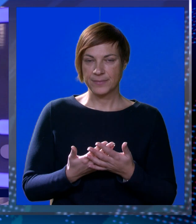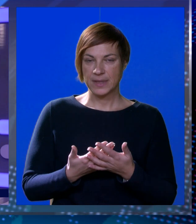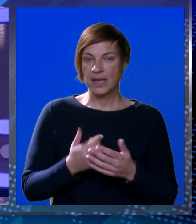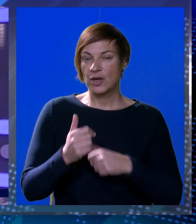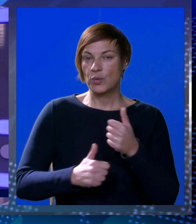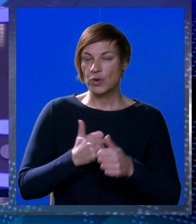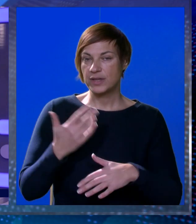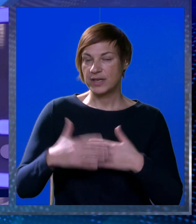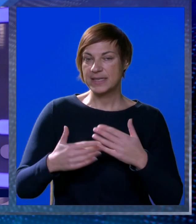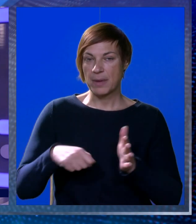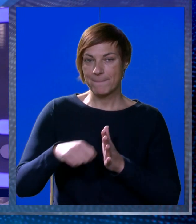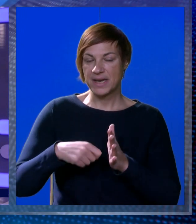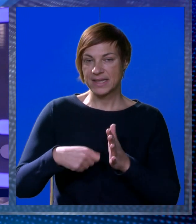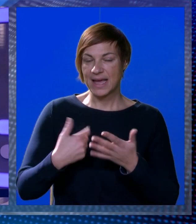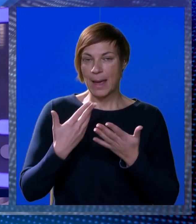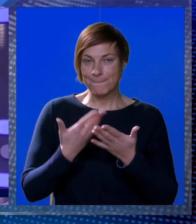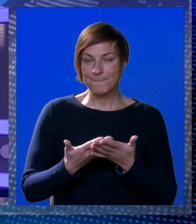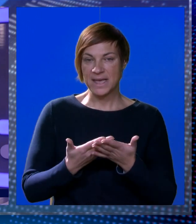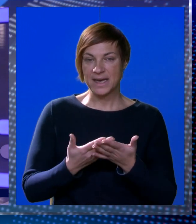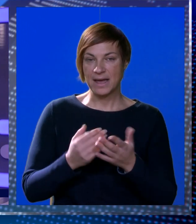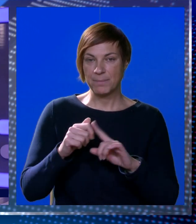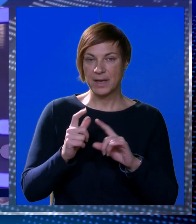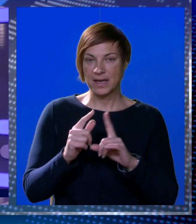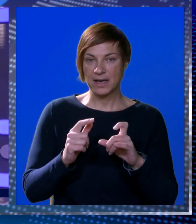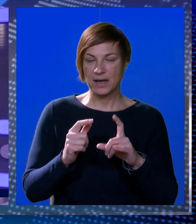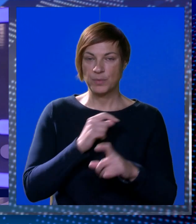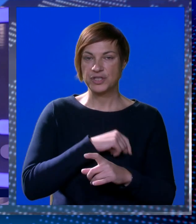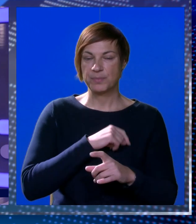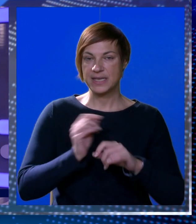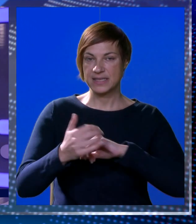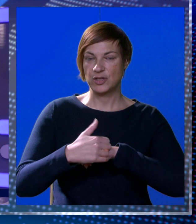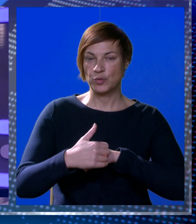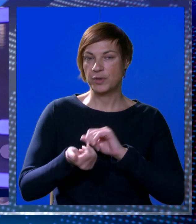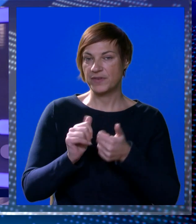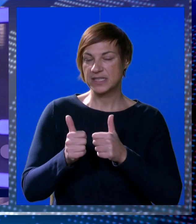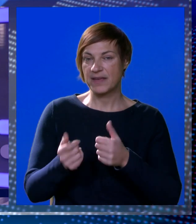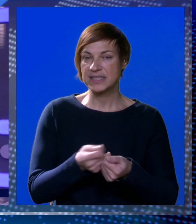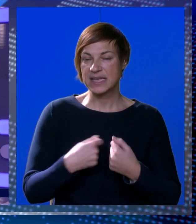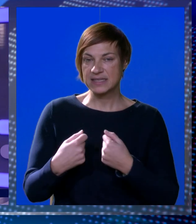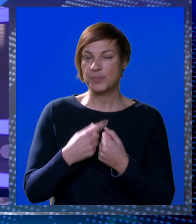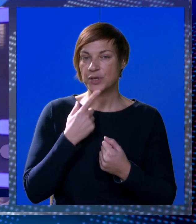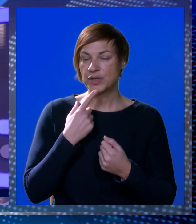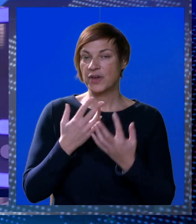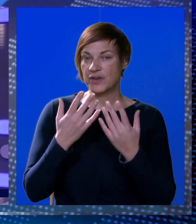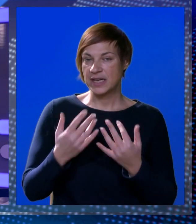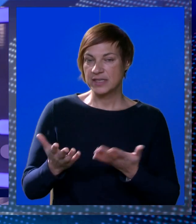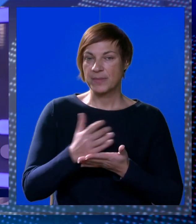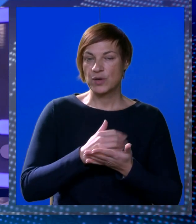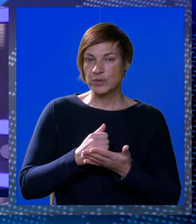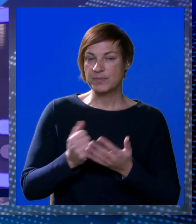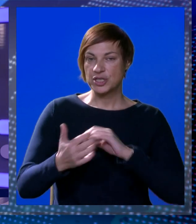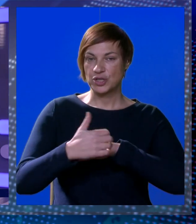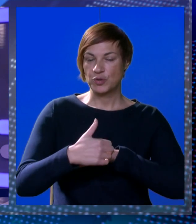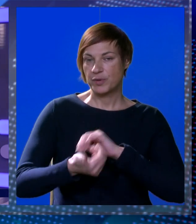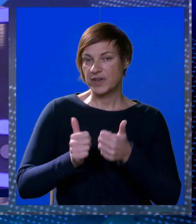U godini na izmaku pred kamerama naše televizije, Maro Kapović, predsjednik Dubrovačkog savjeza športova, koji je rezimirao